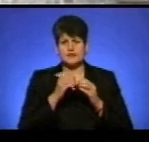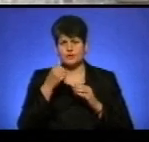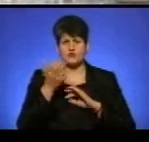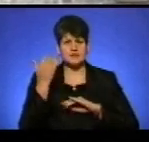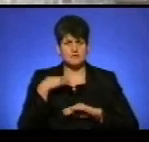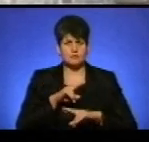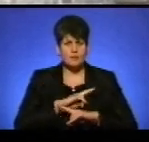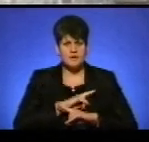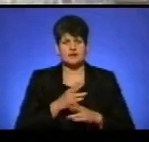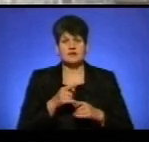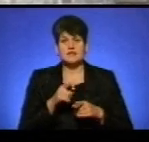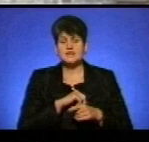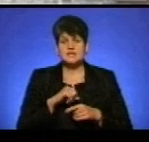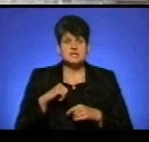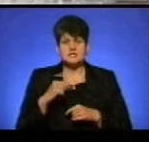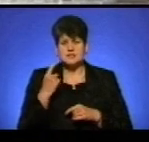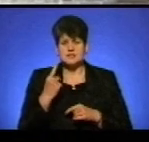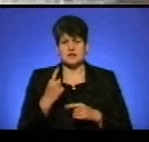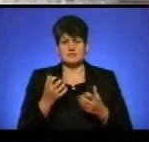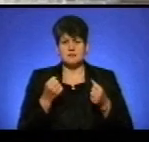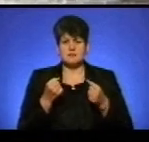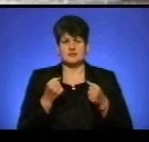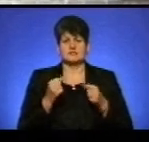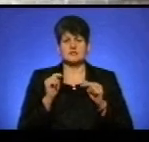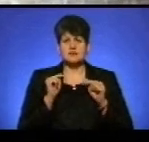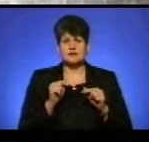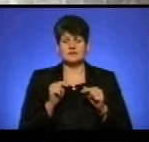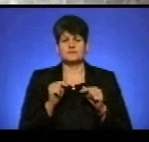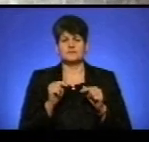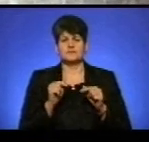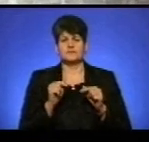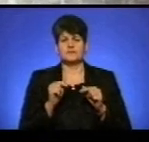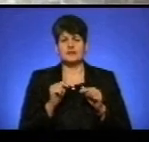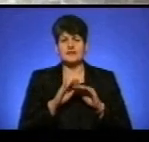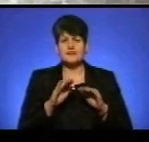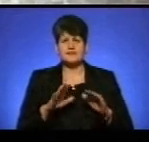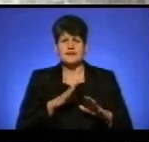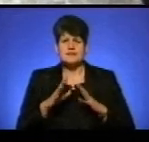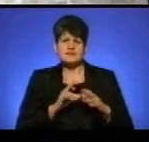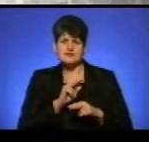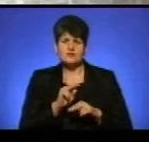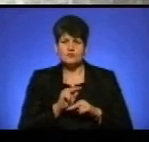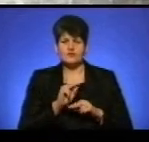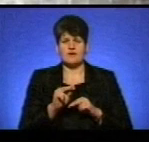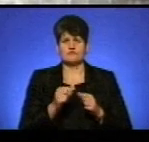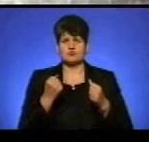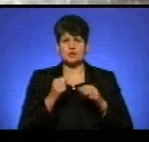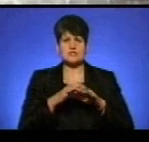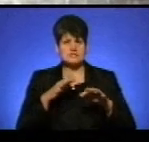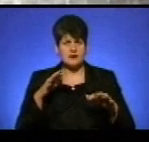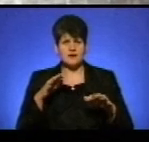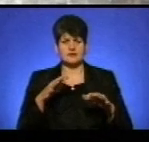помер. І він сам так тримався. І так тут дітей тренував в себе в спорозалі,